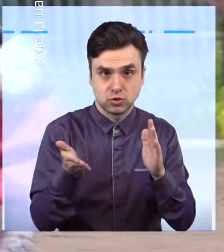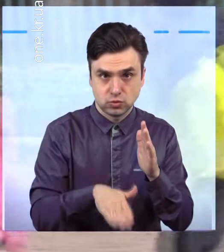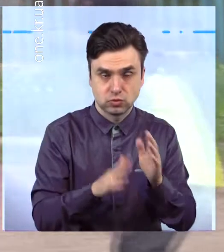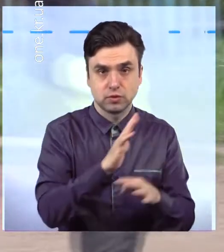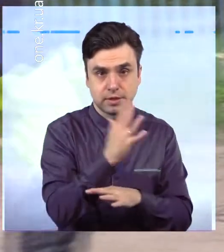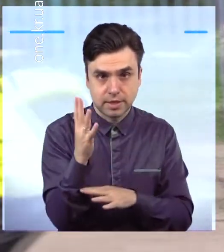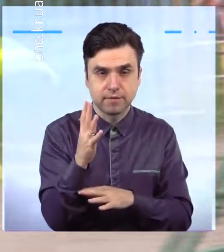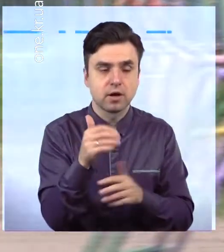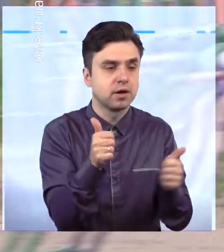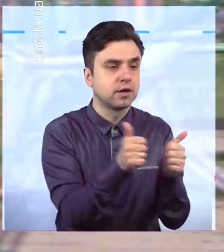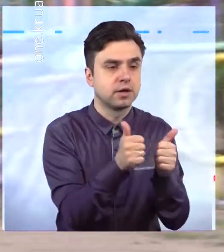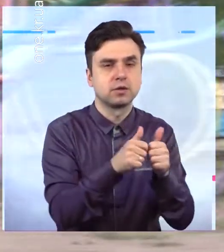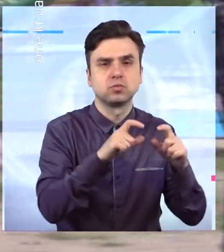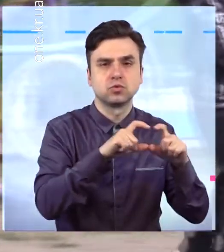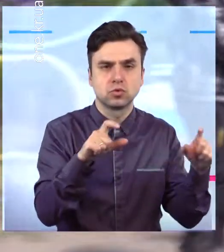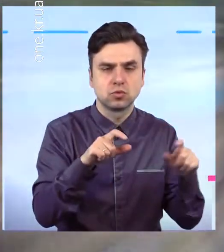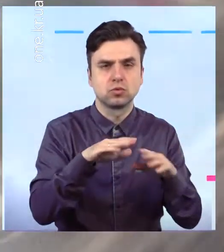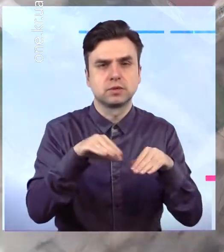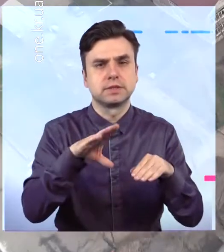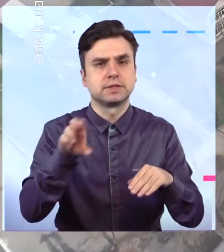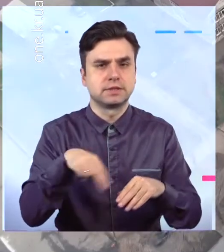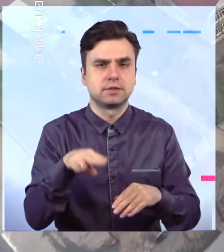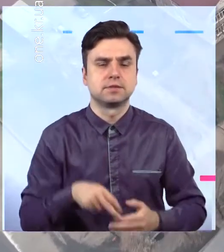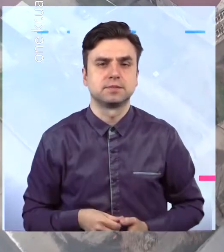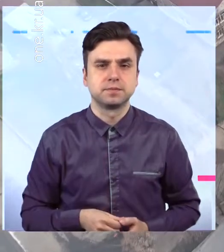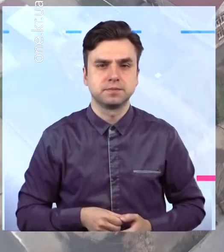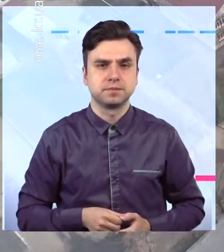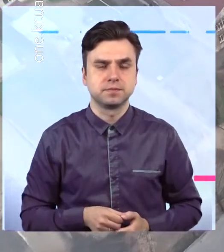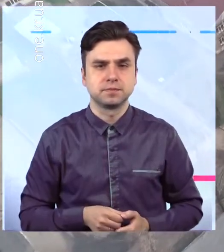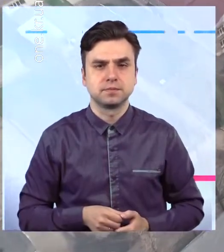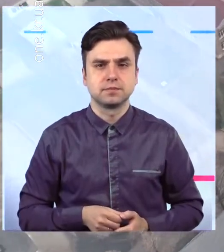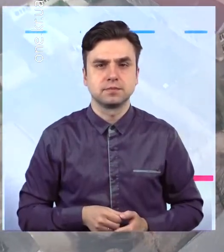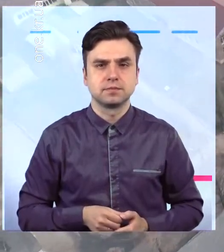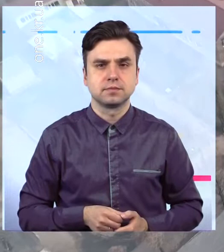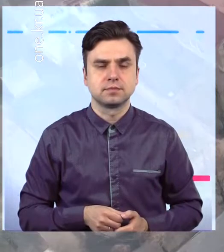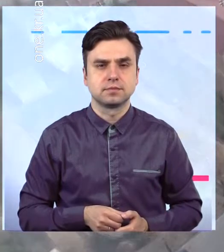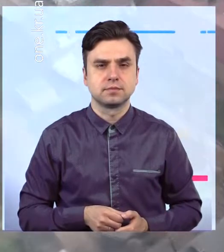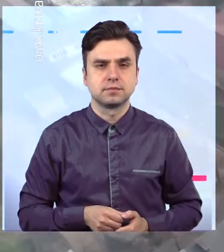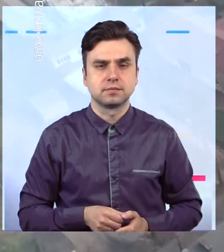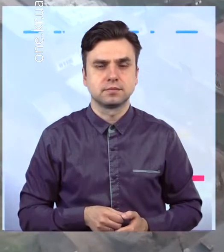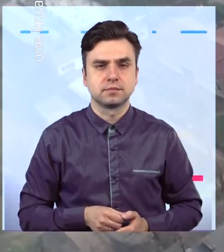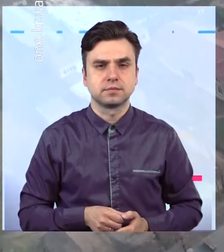дошкільних та навчальноосвітніх закладів Кривого Рогу. Олександр Фефілатів, Олег Нікітін, Перший міський.